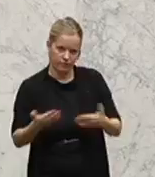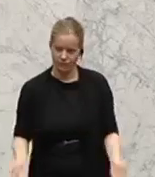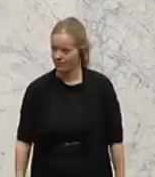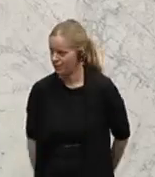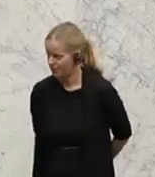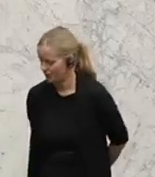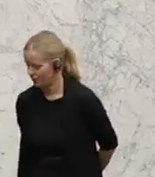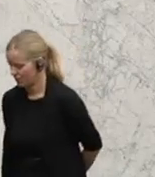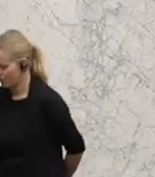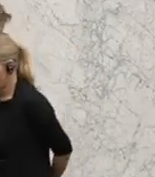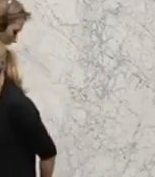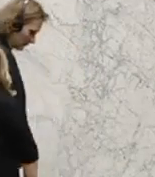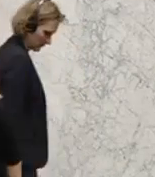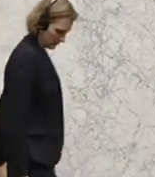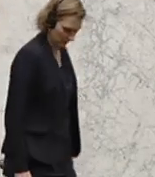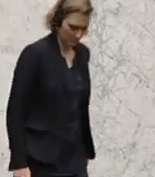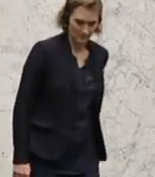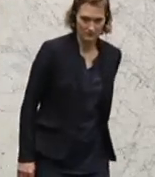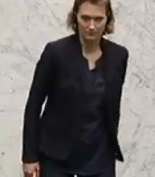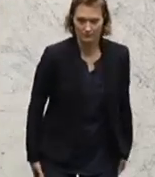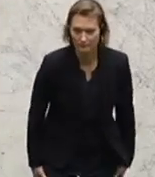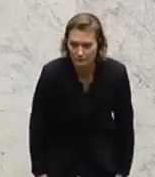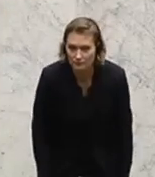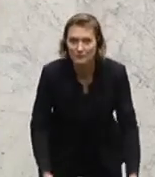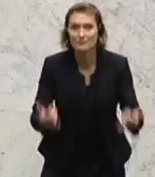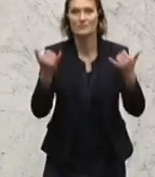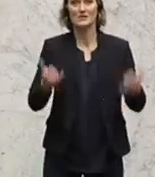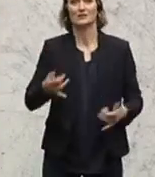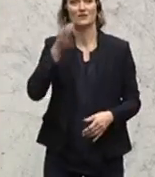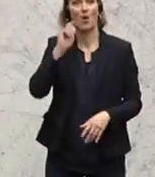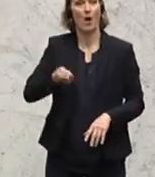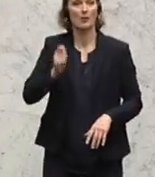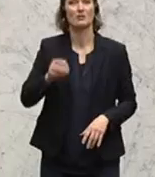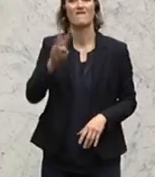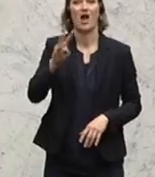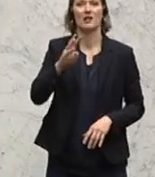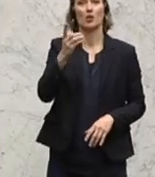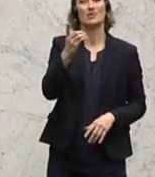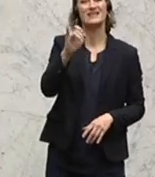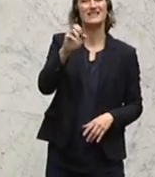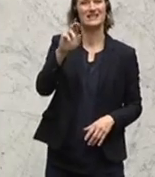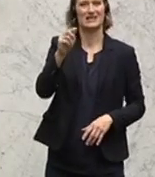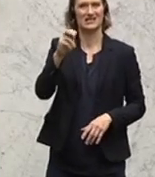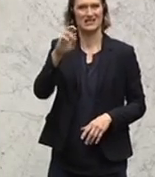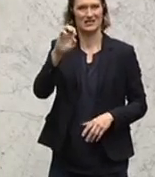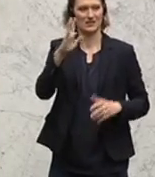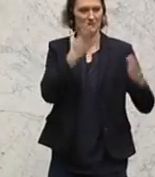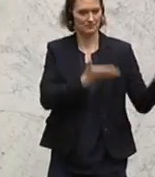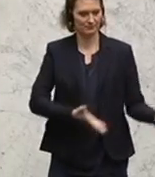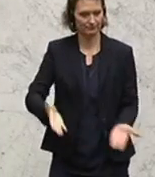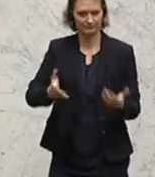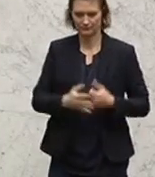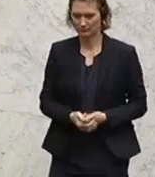Der Mediziner habe es nicht so leicht zu entscheiden, Antibiotika ja oder nein. Jedes Antibiotika weniger ist gut, aber es bestehe die Gefahr, dass schwere